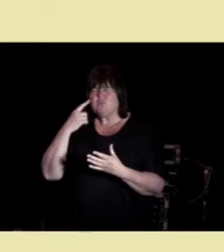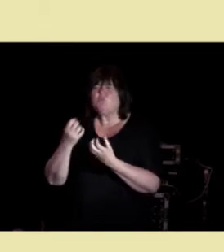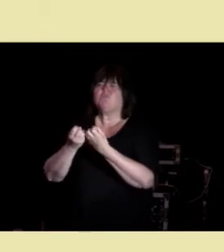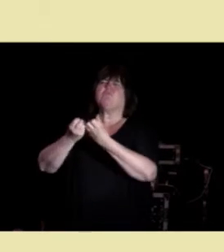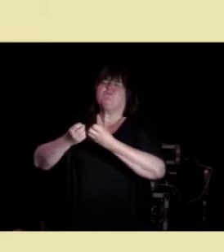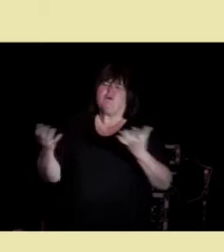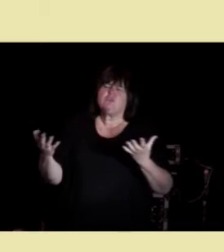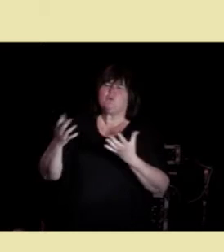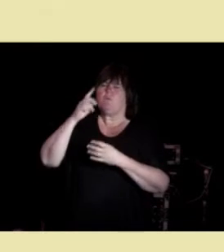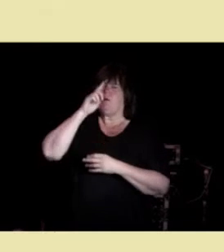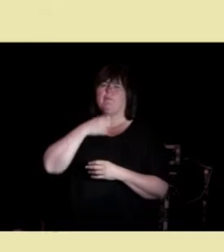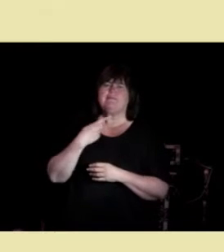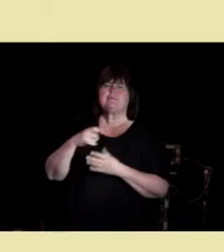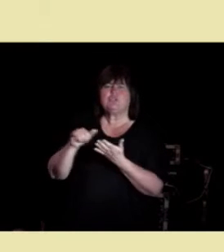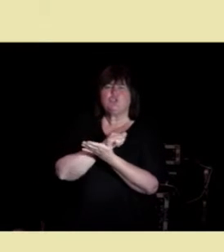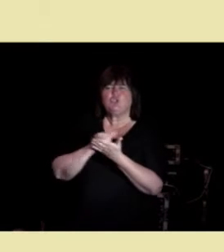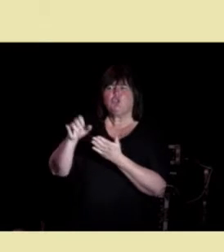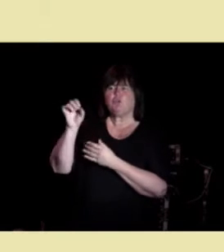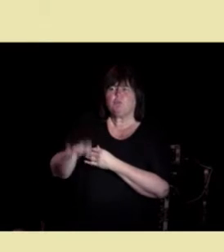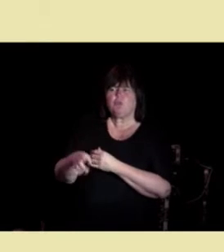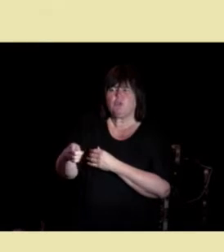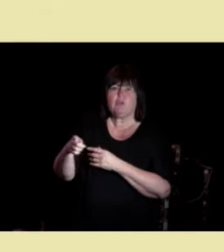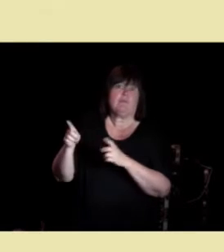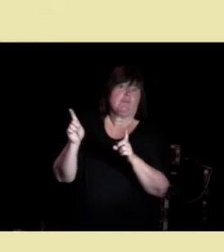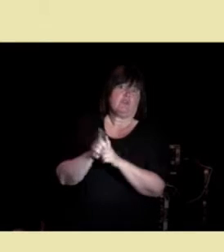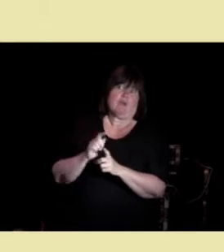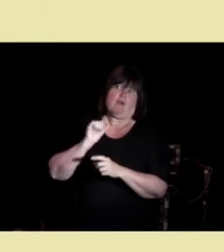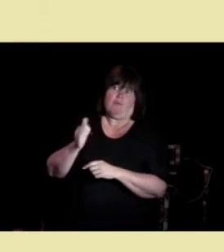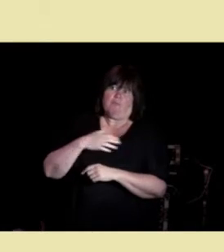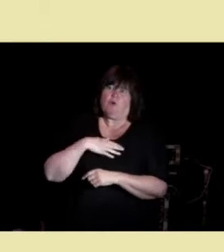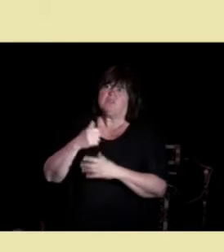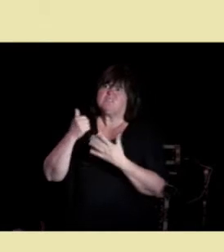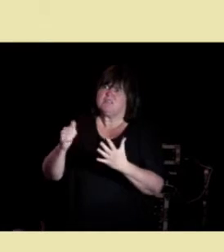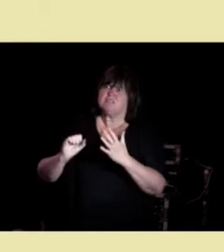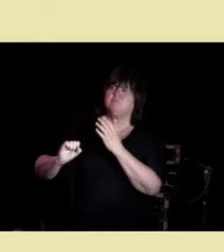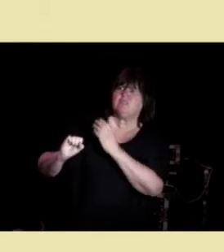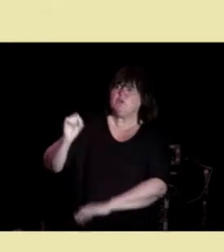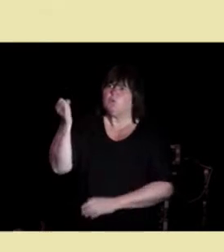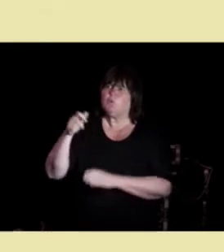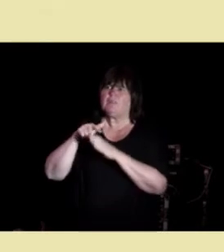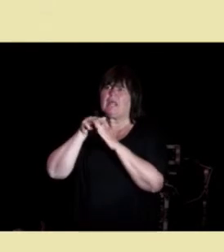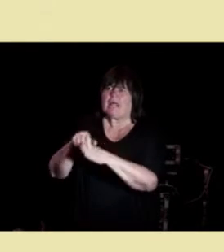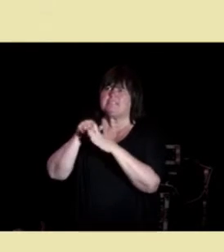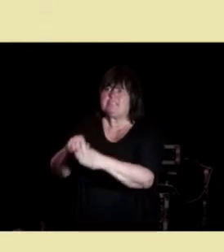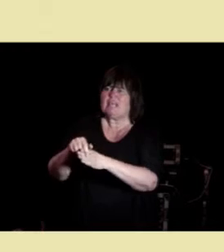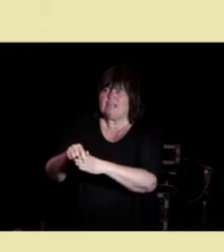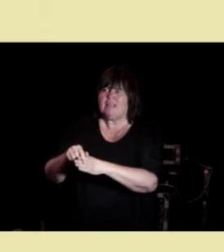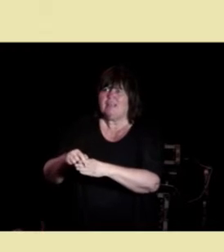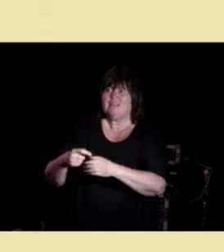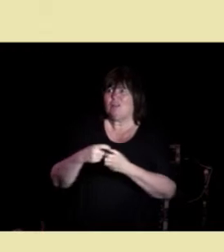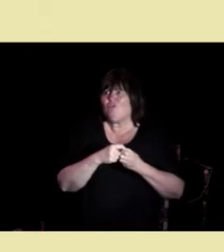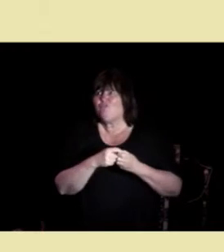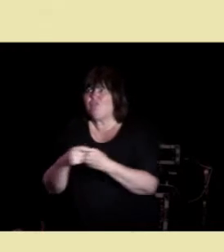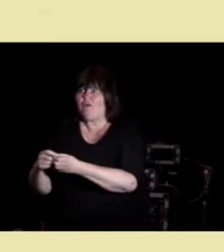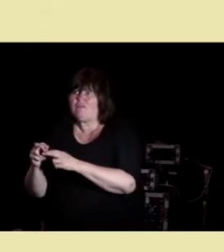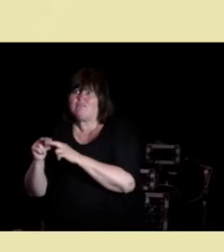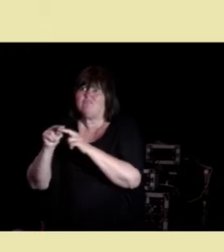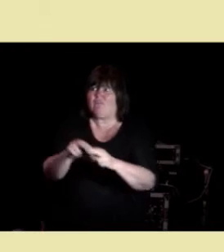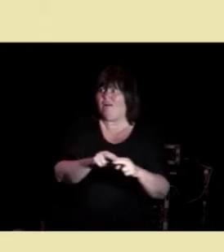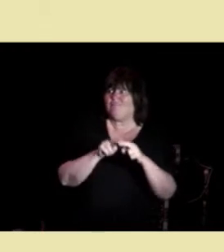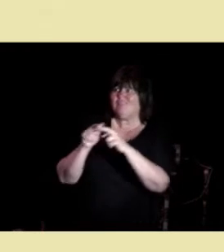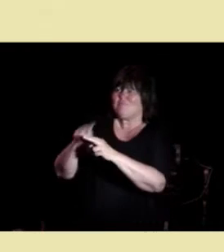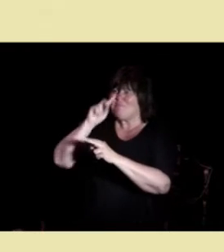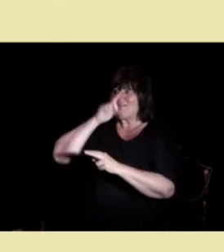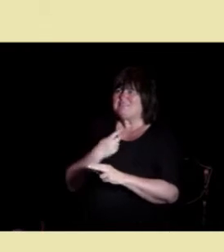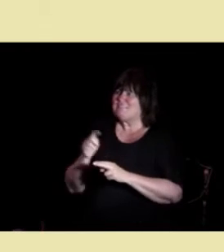New York by at de måtte ha 6 millioner hester til å frakte alle menneskene rundt i byen.